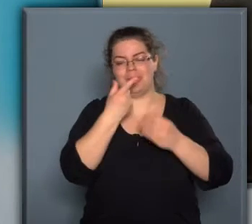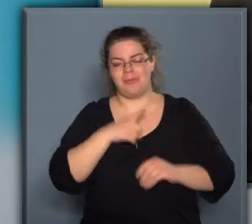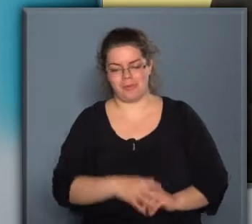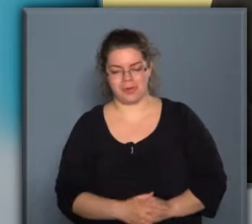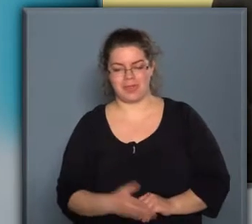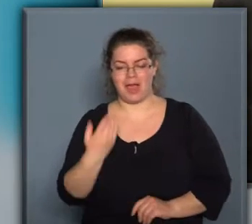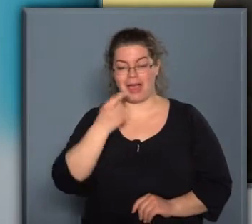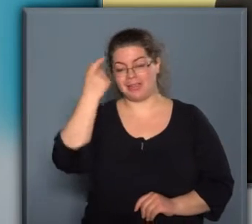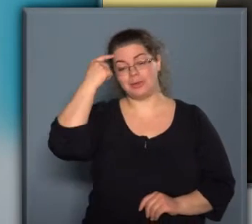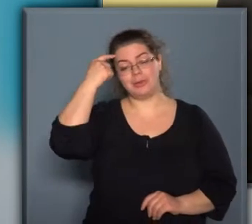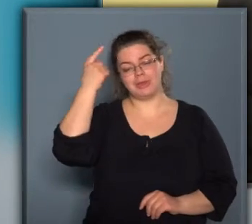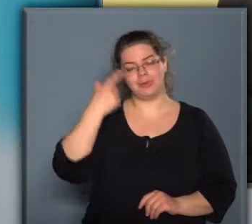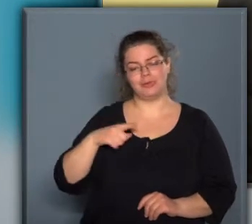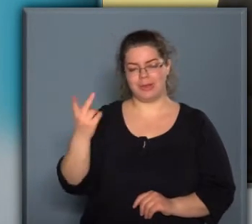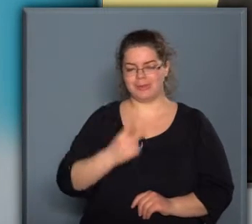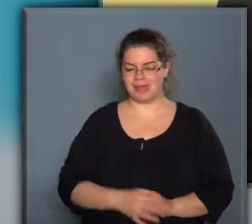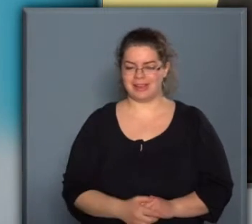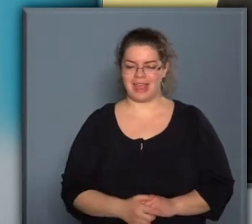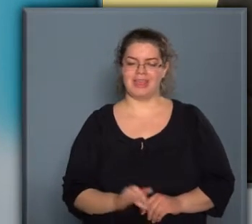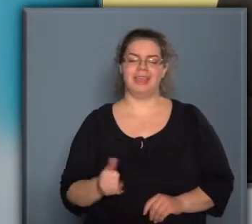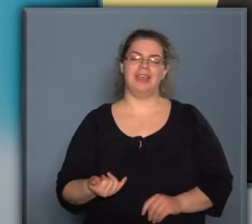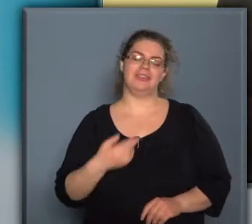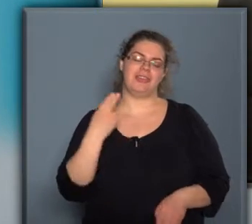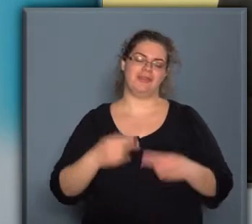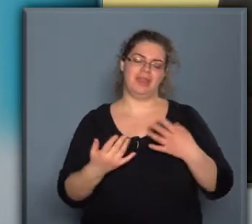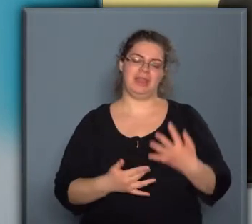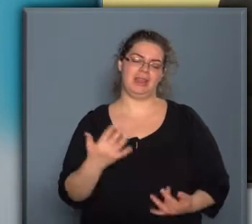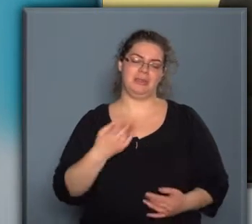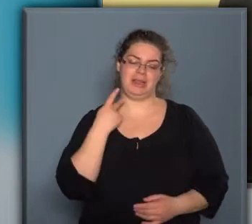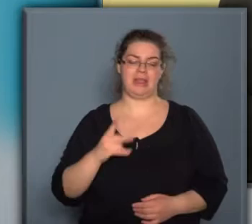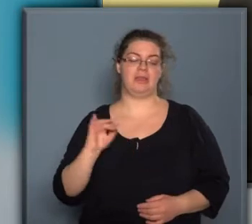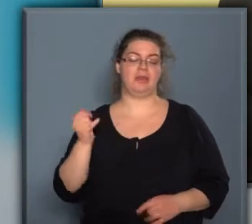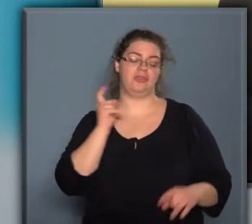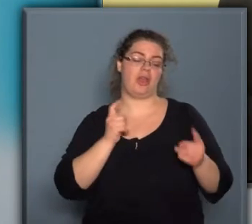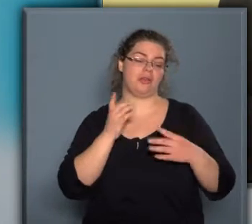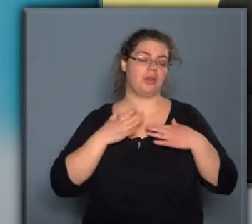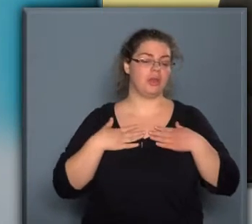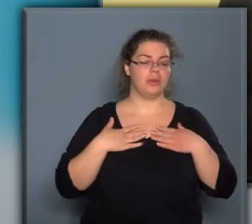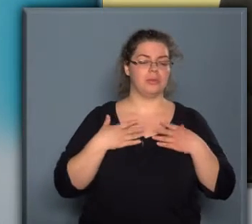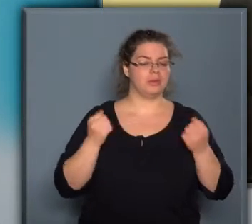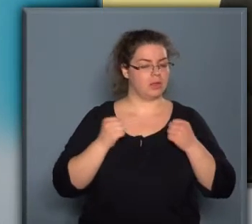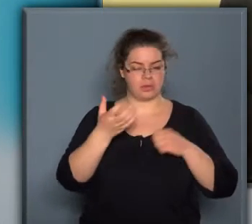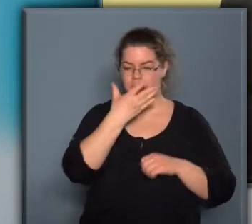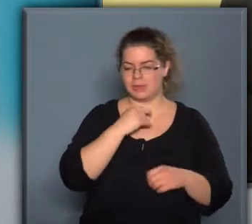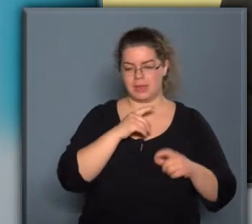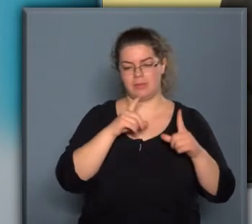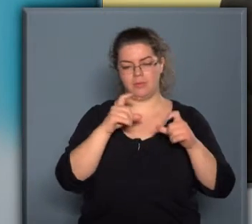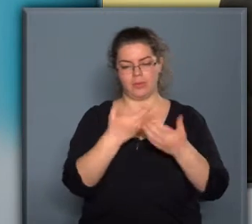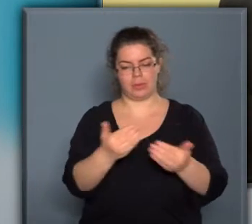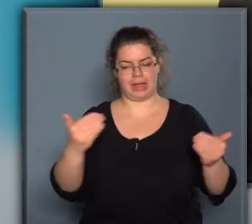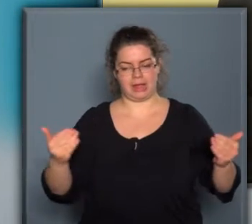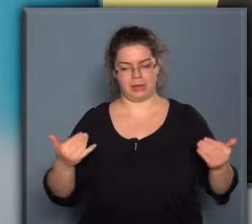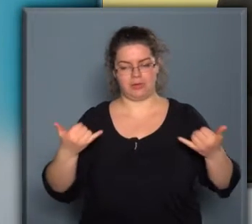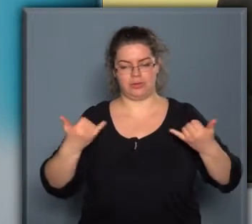volt, ha ez tudatos volt persze, de a végeredményét láthatjuk, és azt gondolom, hogy egy nagyon szép fotókiállításon